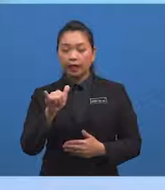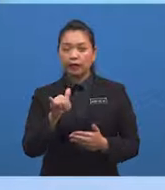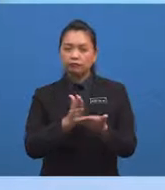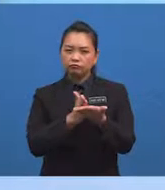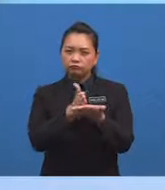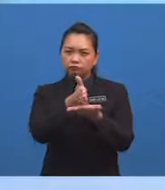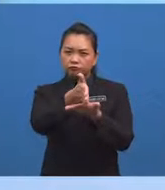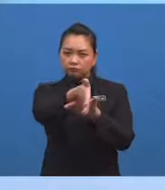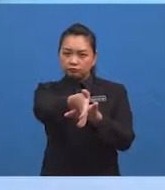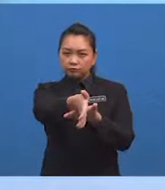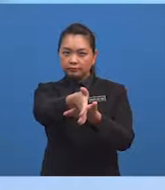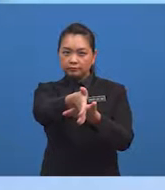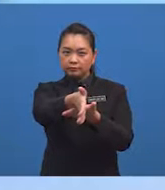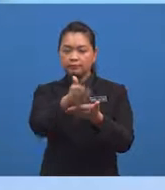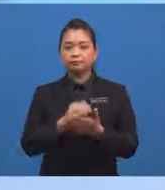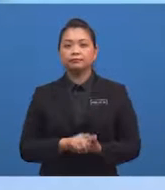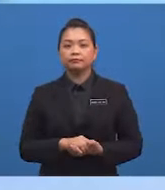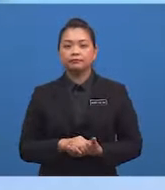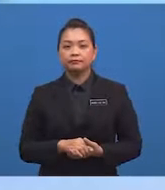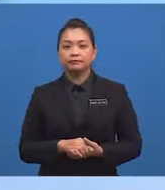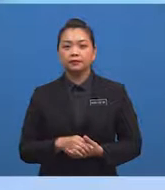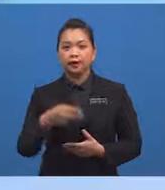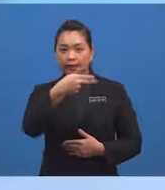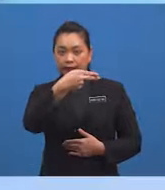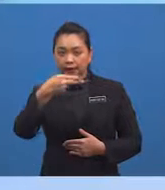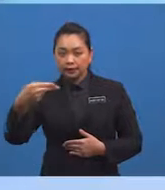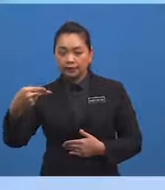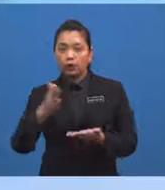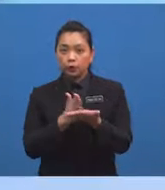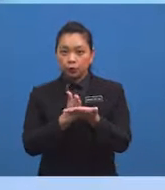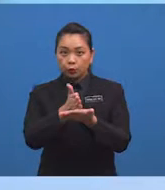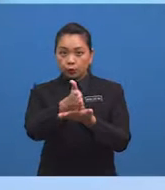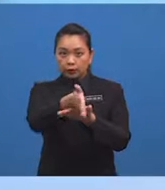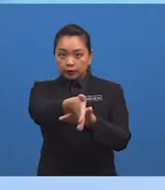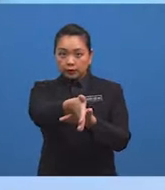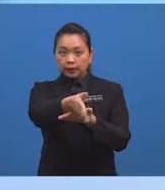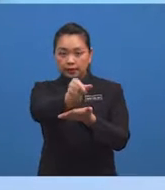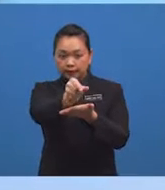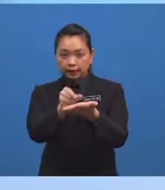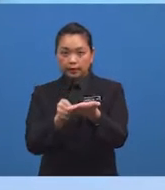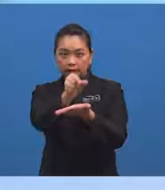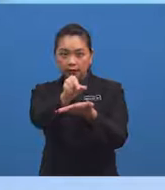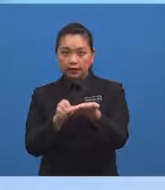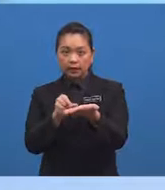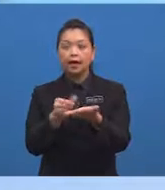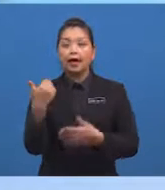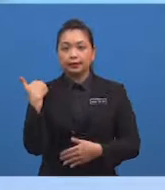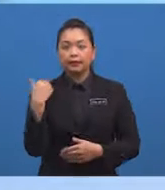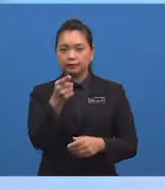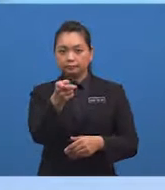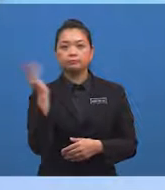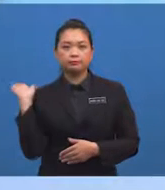selari tersebut Garis lurus inilah yang disebut sebagai garis rentas lintang